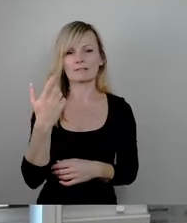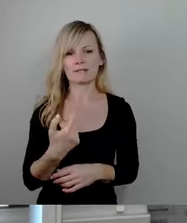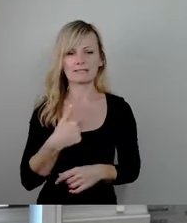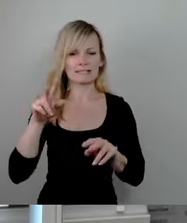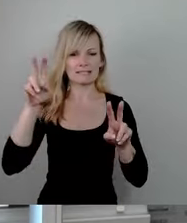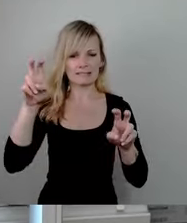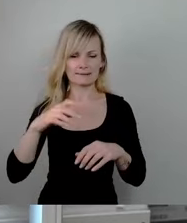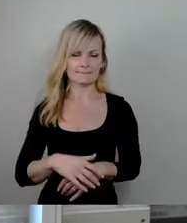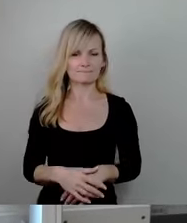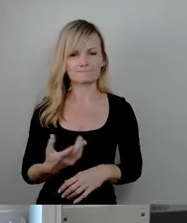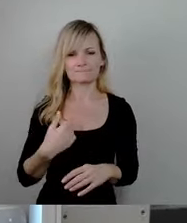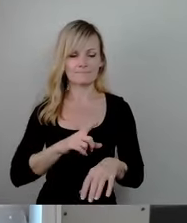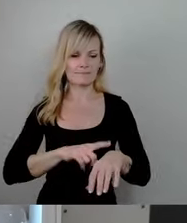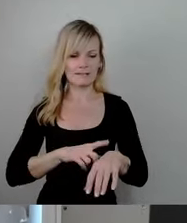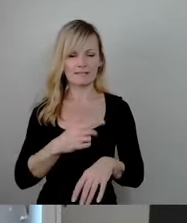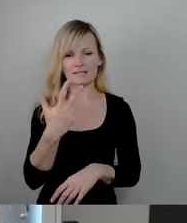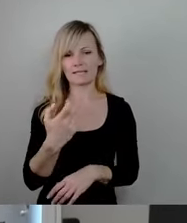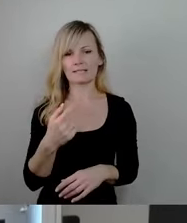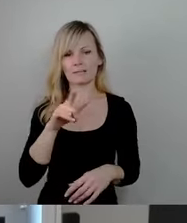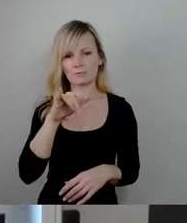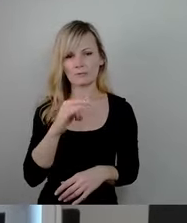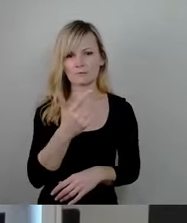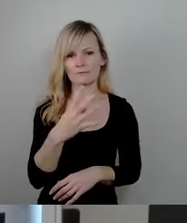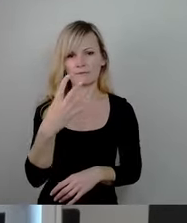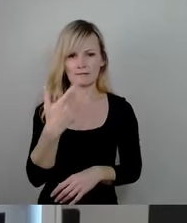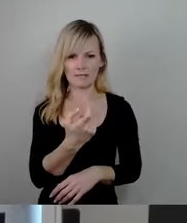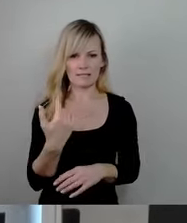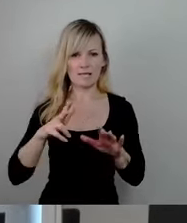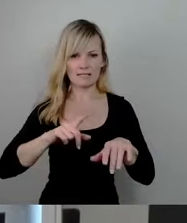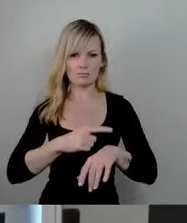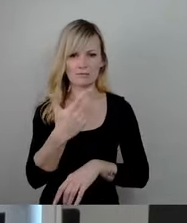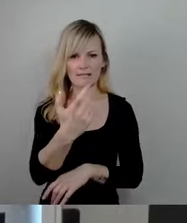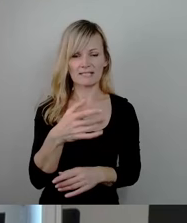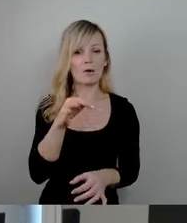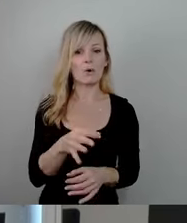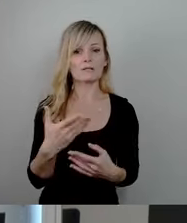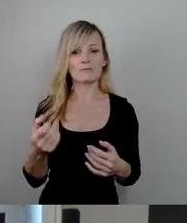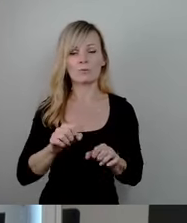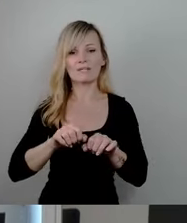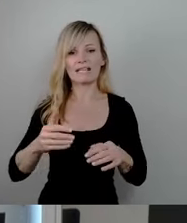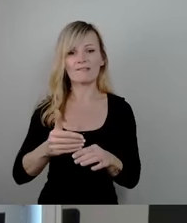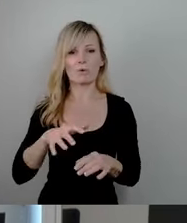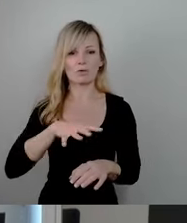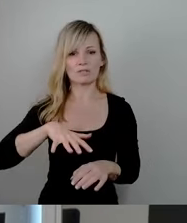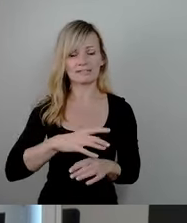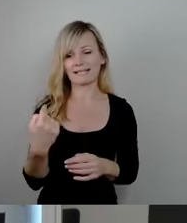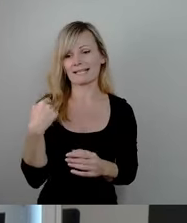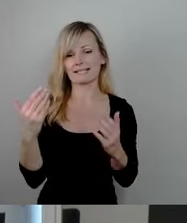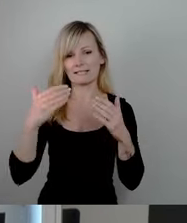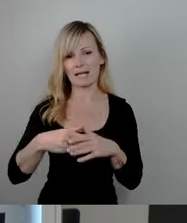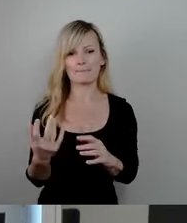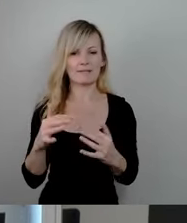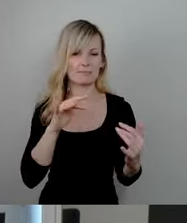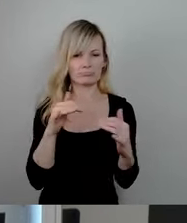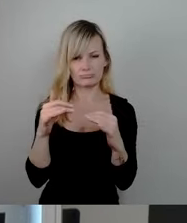Zeit 30.07.2024 gegen 18.20 Uhr, Ort Dresdenseevorstadt. Gestern Abend sind bei einer Auseinandersetzung